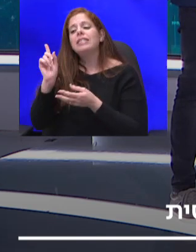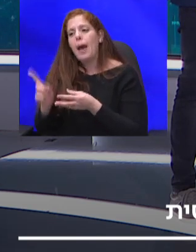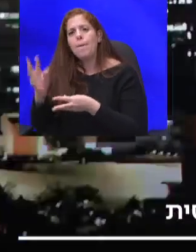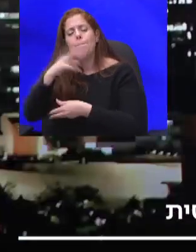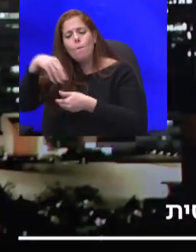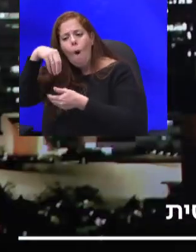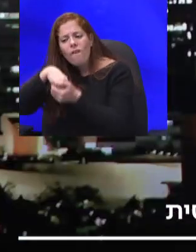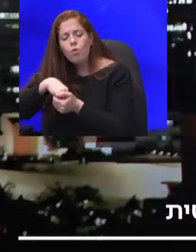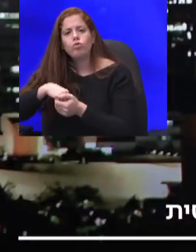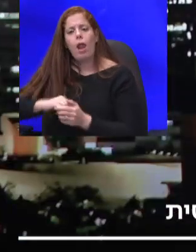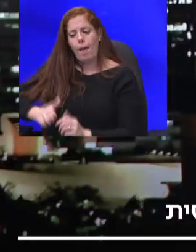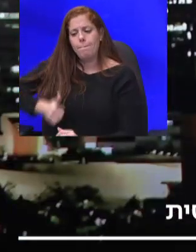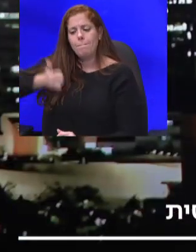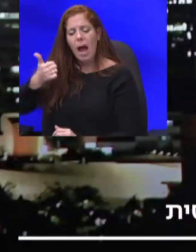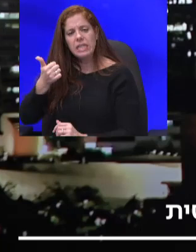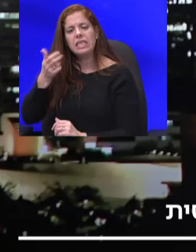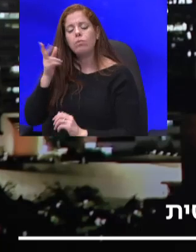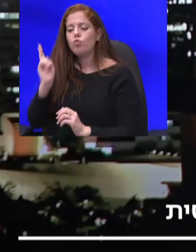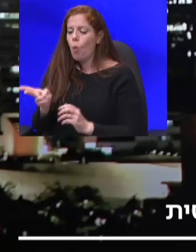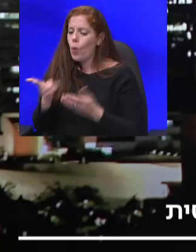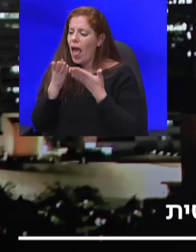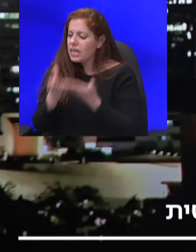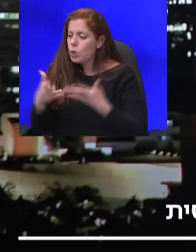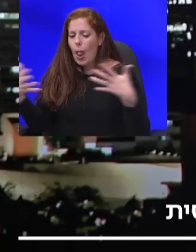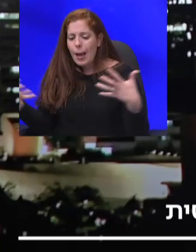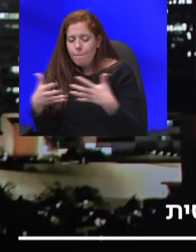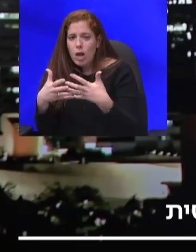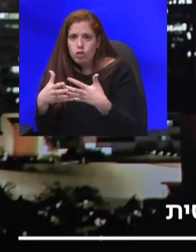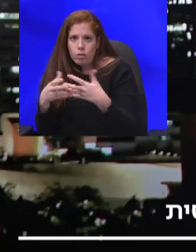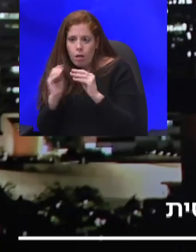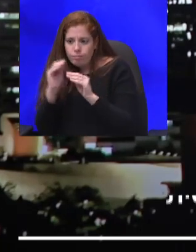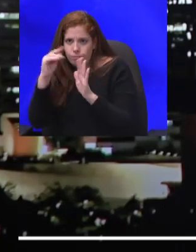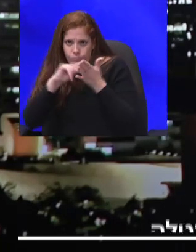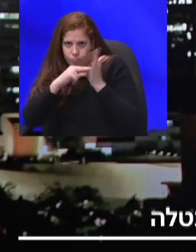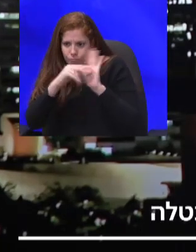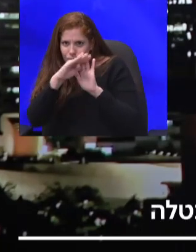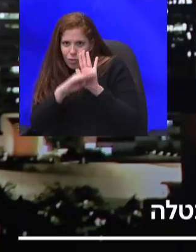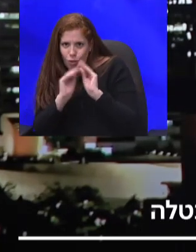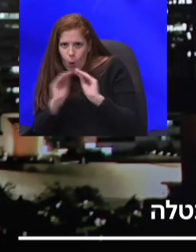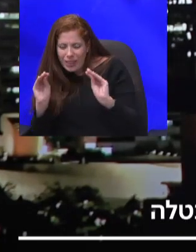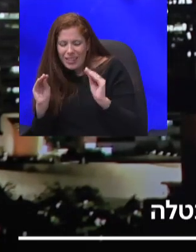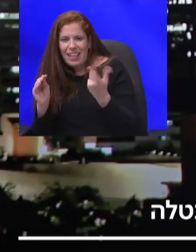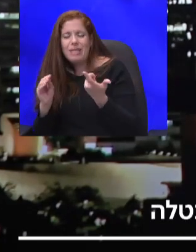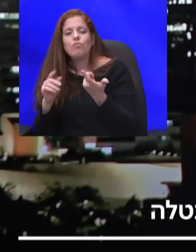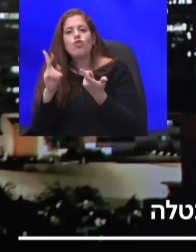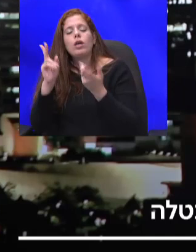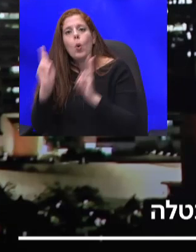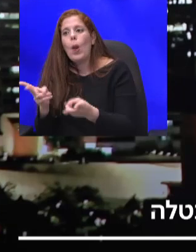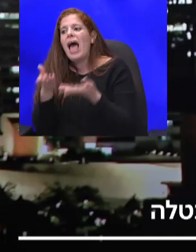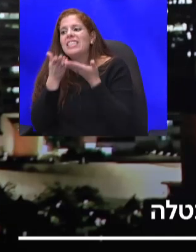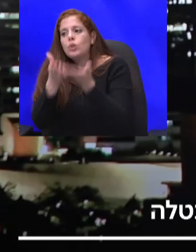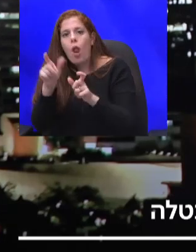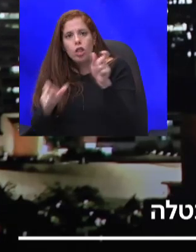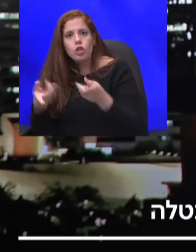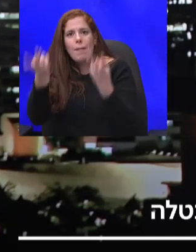לעזור לגבש את התכנים, באופן שבאמת יסייעו לאנשים לחזור לתעסוקה. דבר נוסף, זה השקעות